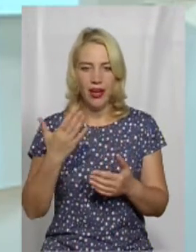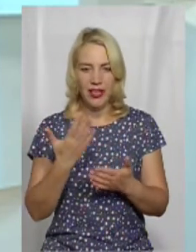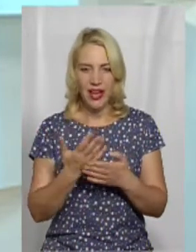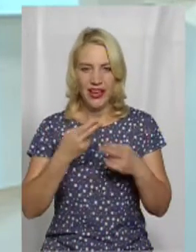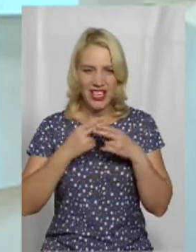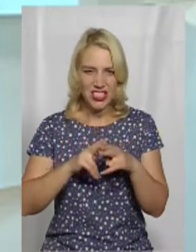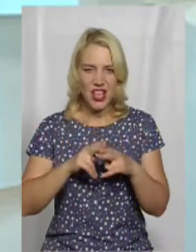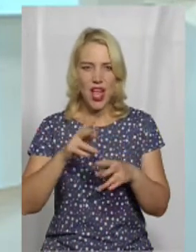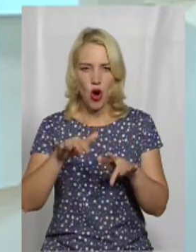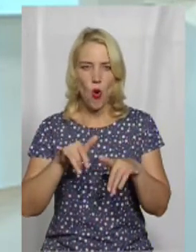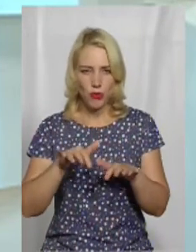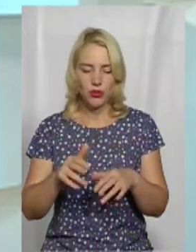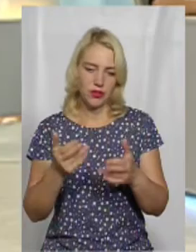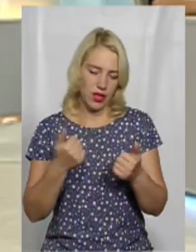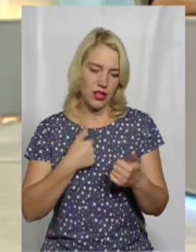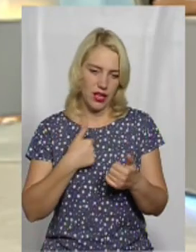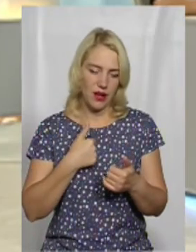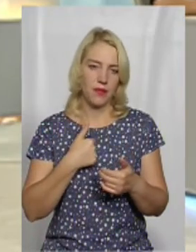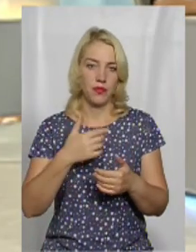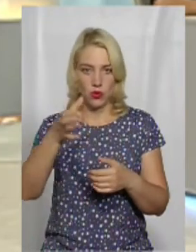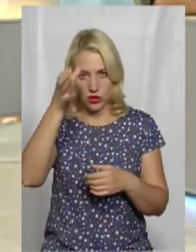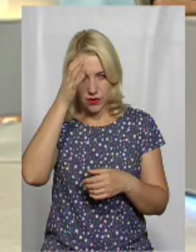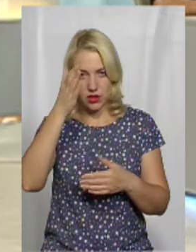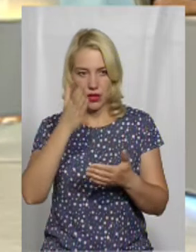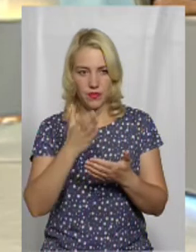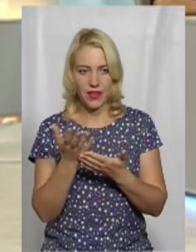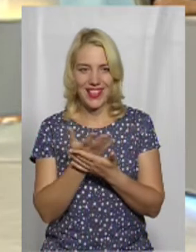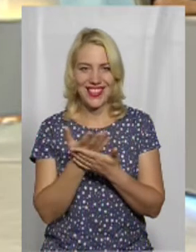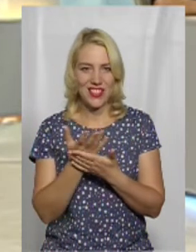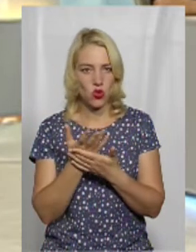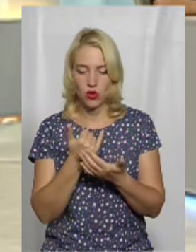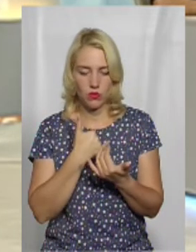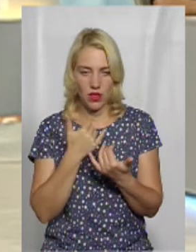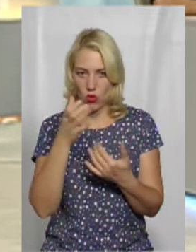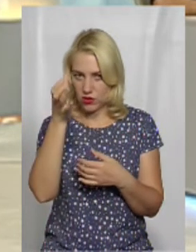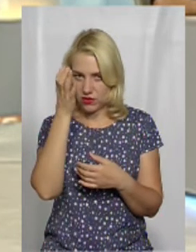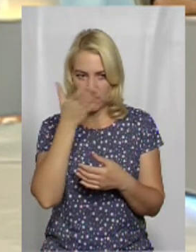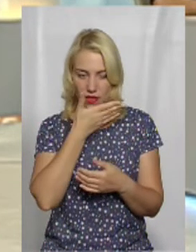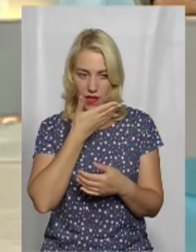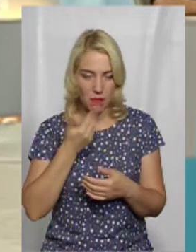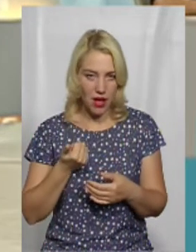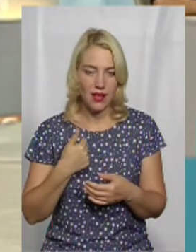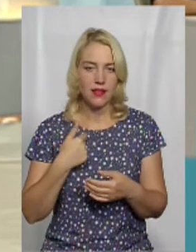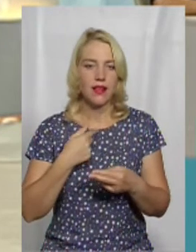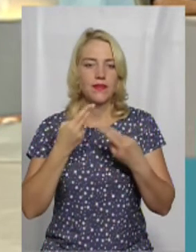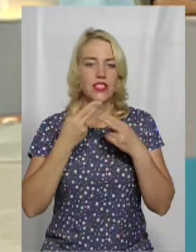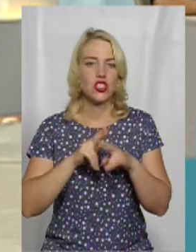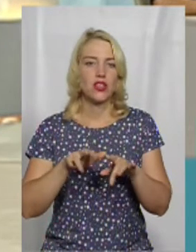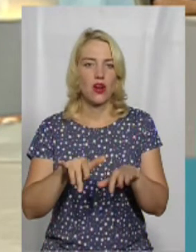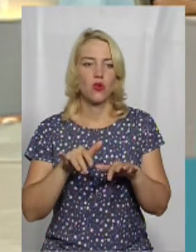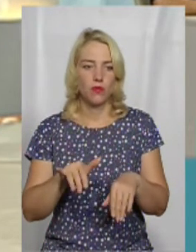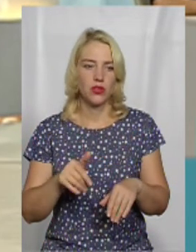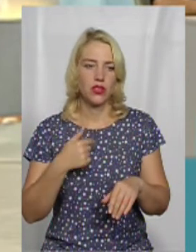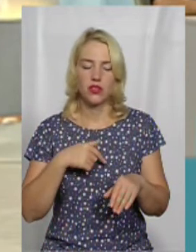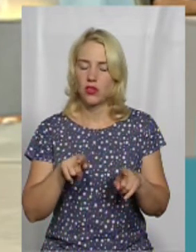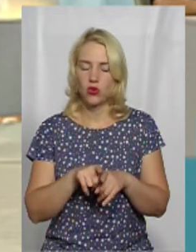комп'ютерний інженер. Освіти у мене кіношної немає, і у Дмитра, мого колеги теж, також немає